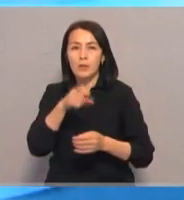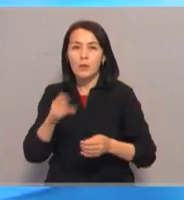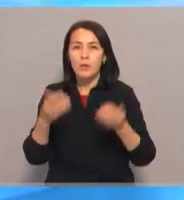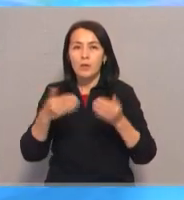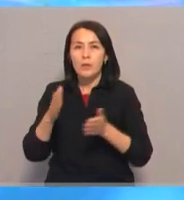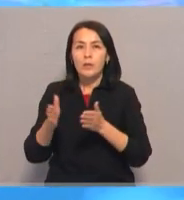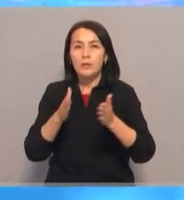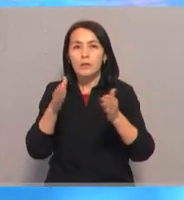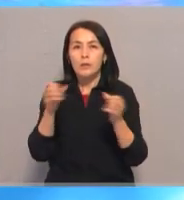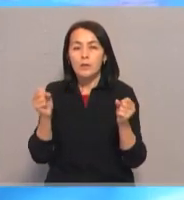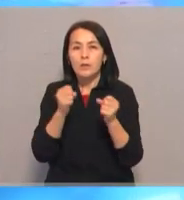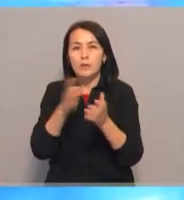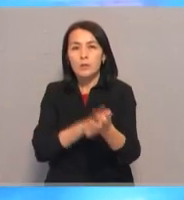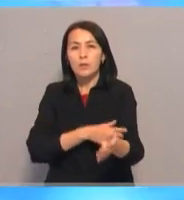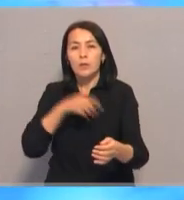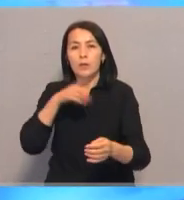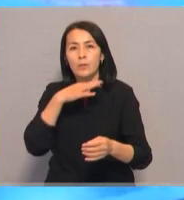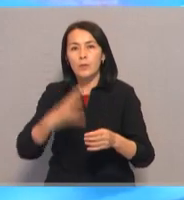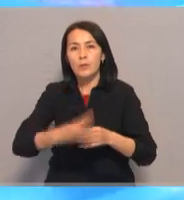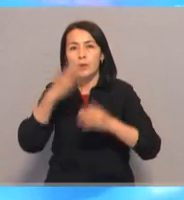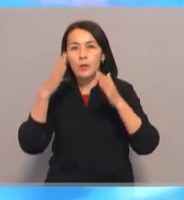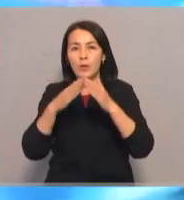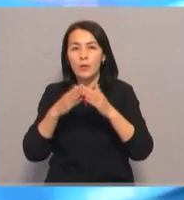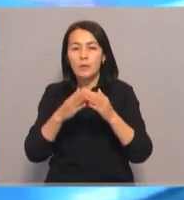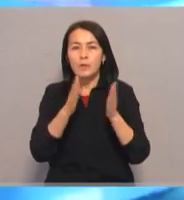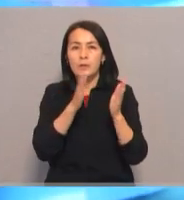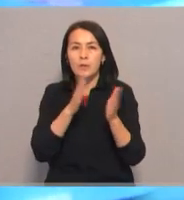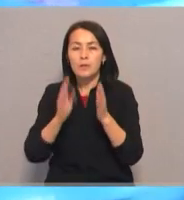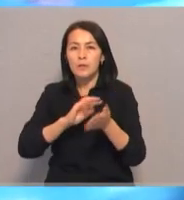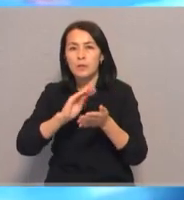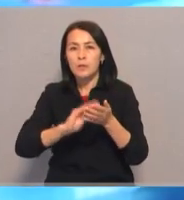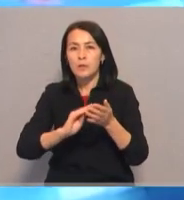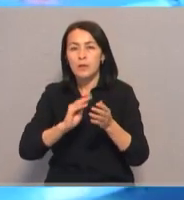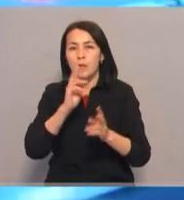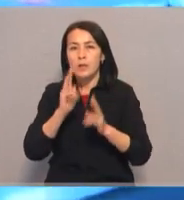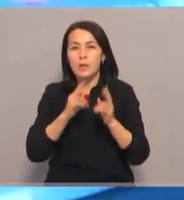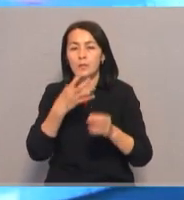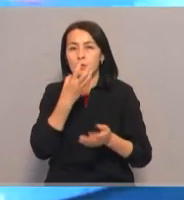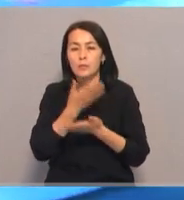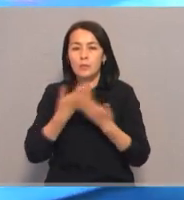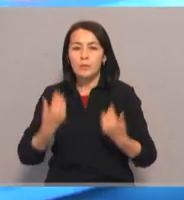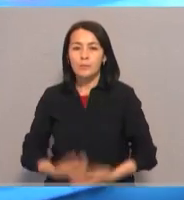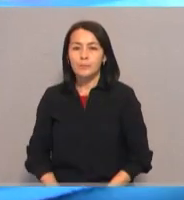Дороги замело надолго, а многоэтажные люди частенько жаловались на недостаток тепла.